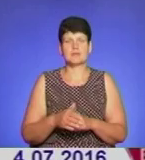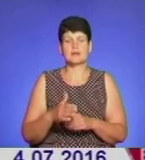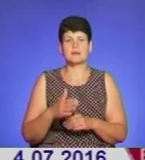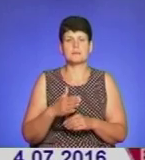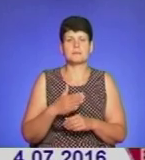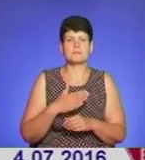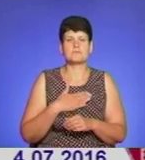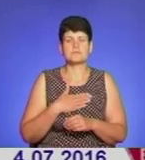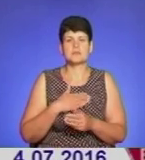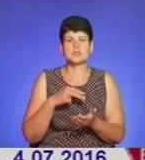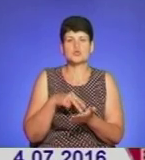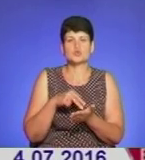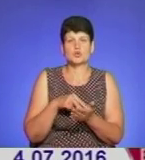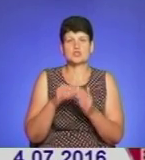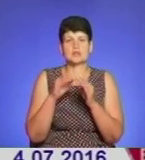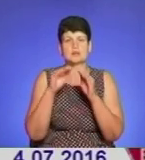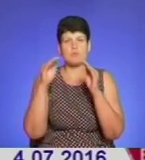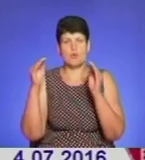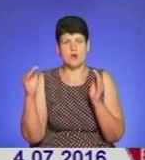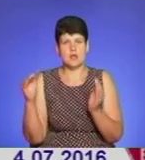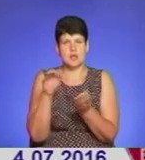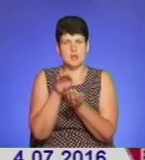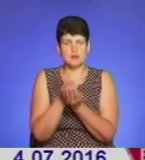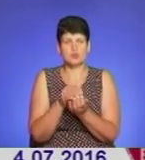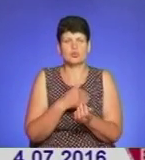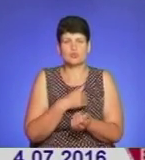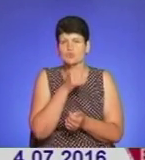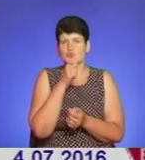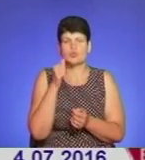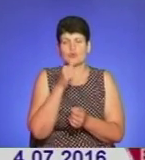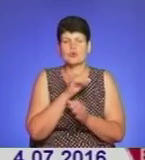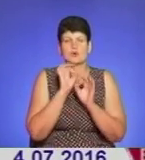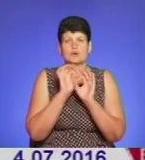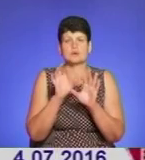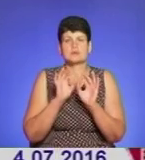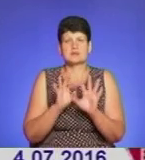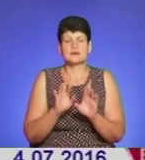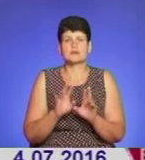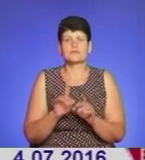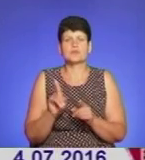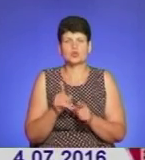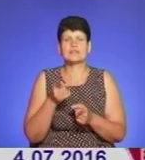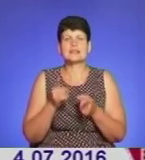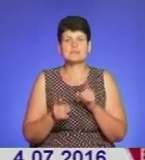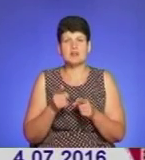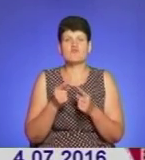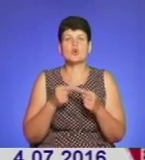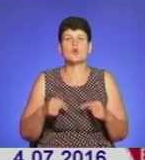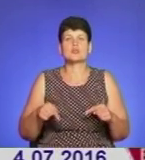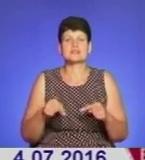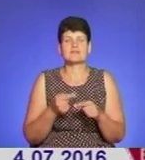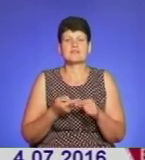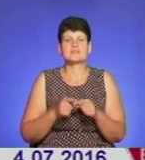схилі рід, стоячи над могилою, хочу висповідати, розповісти, хтось насправді організував ці